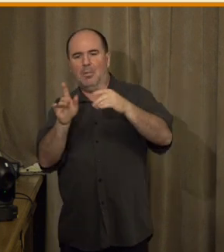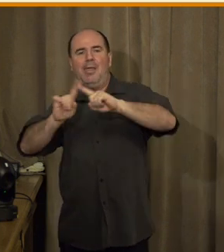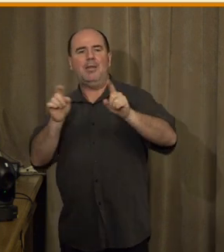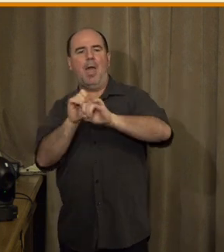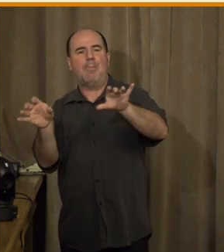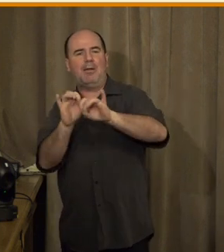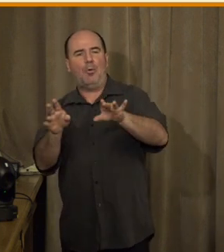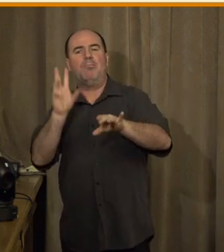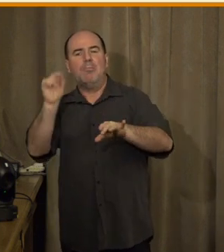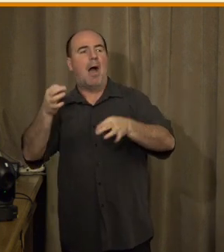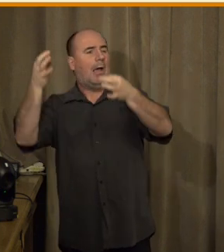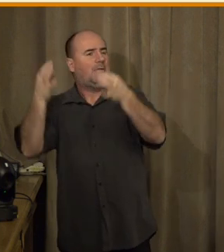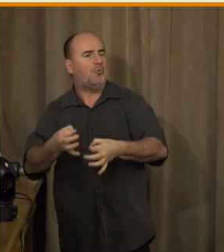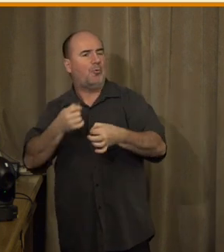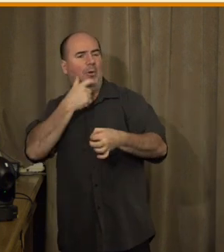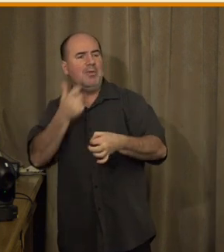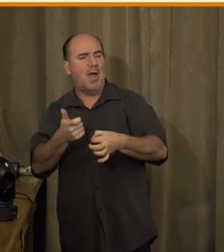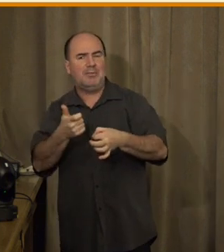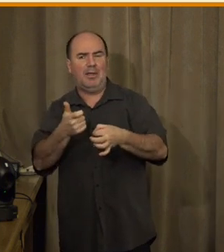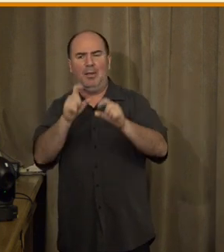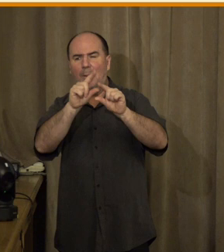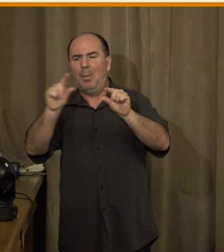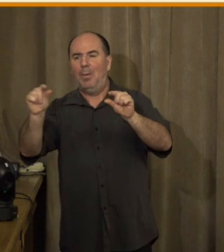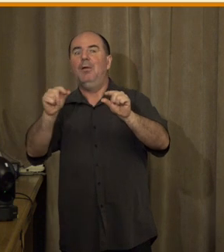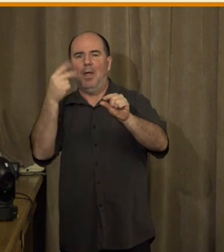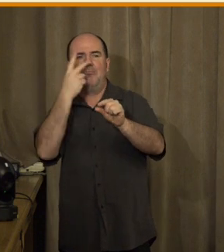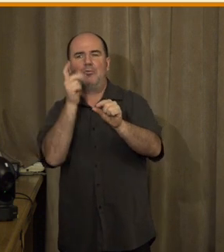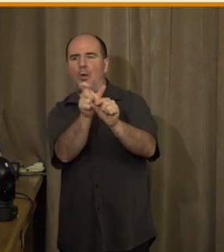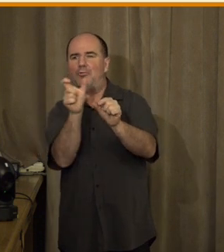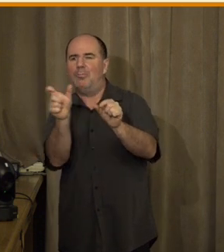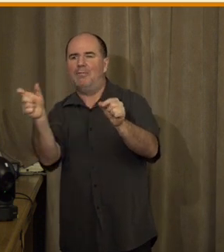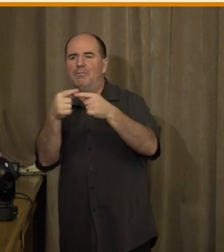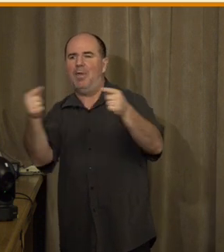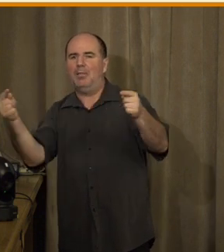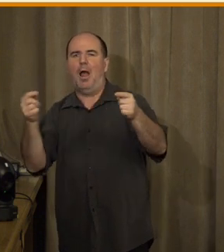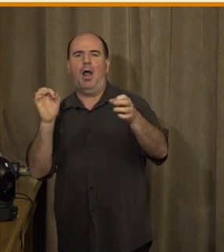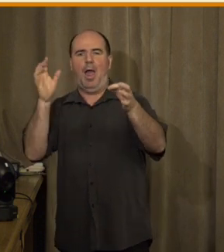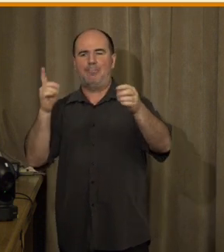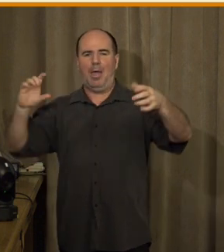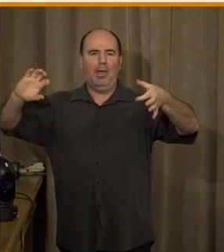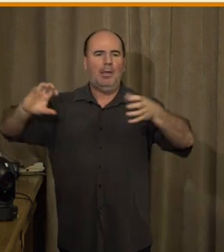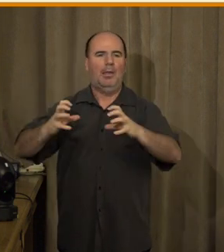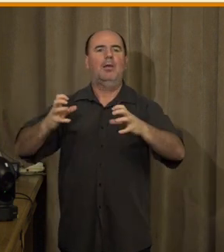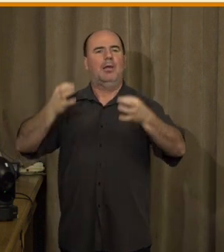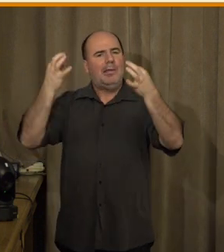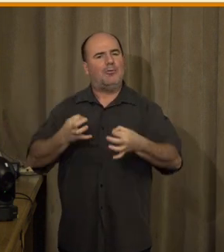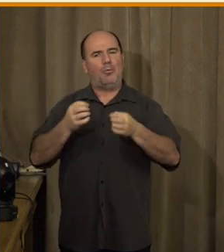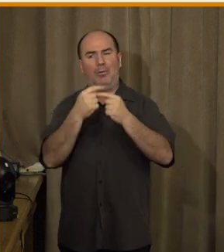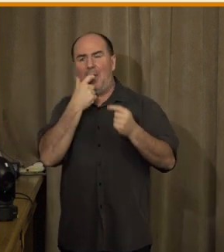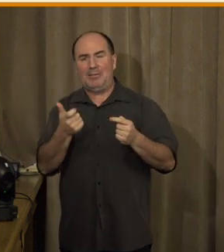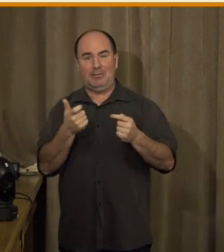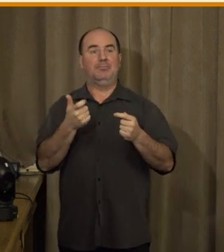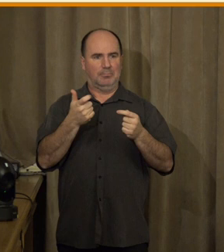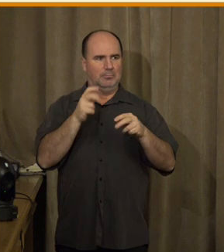rozumím, a jaká média to jsou, která používají tento typ jazyka. A nemá to pak tedy velký vliv na to, jakým způsobem